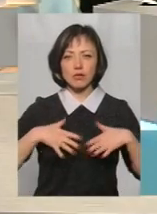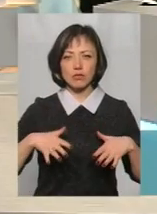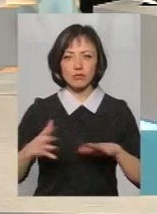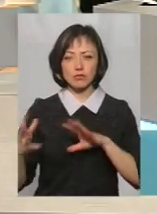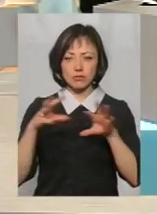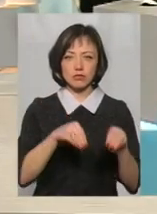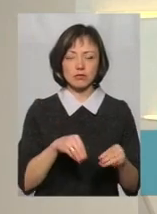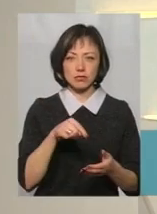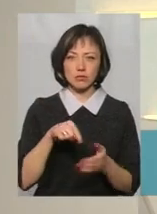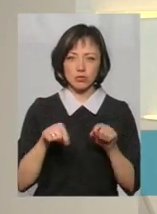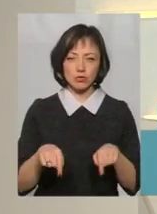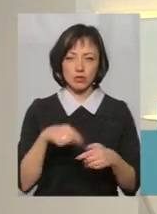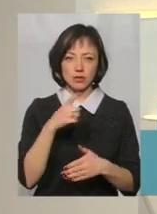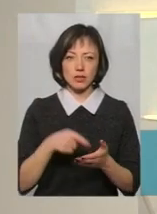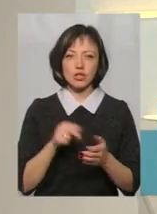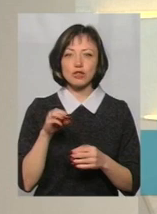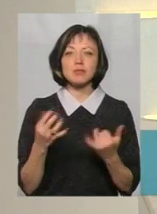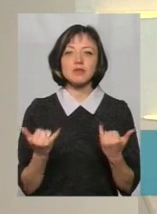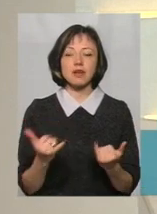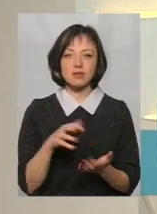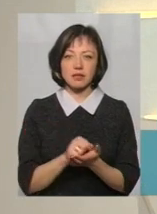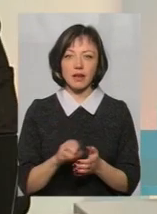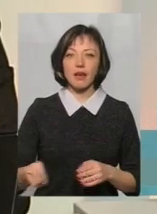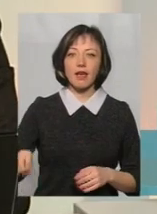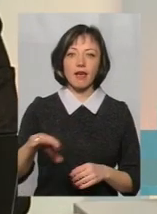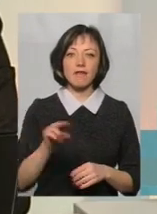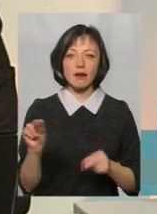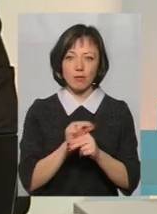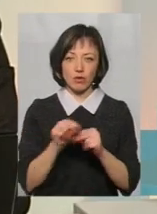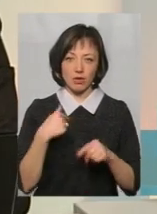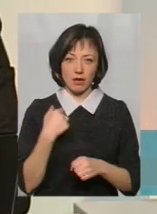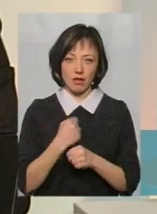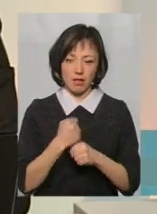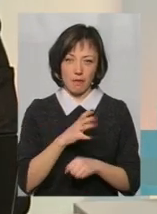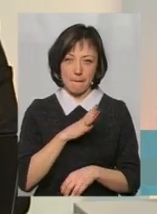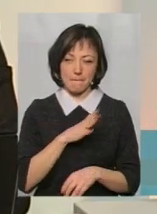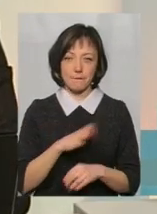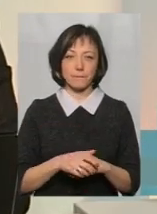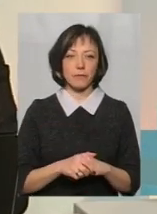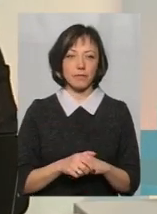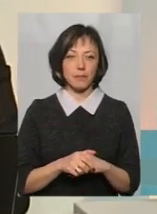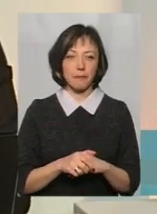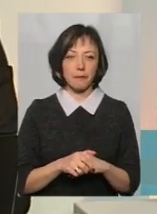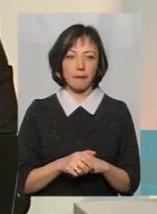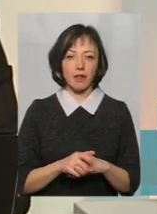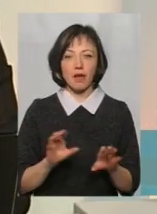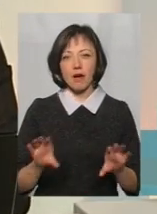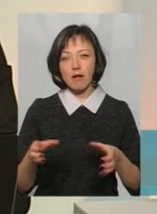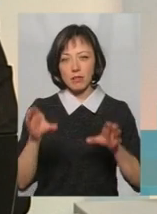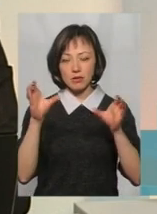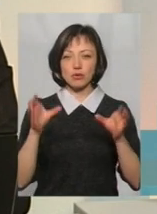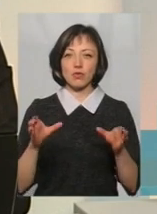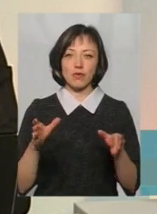переїзду з Криму сюди? І чим зараз займаєтесь? Євроремонтами займався. Ну, так, облісовочне, там,